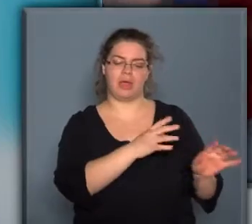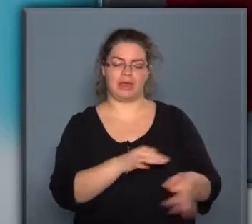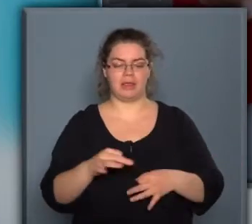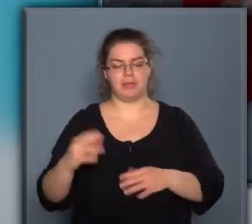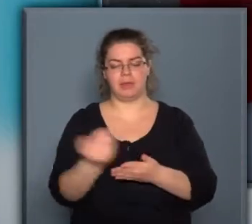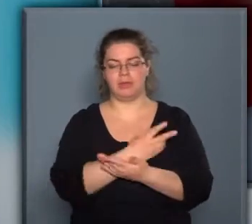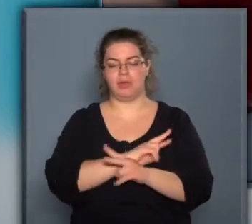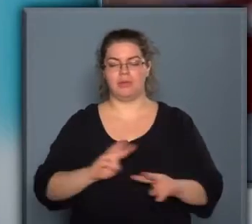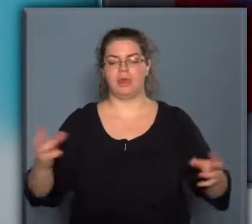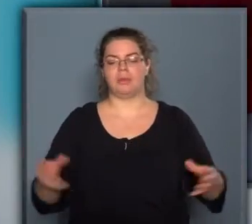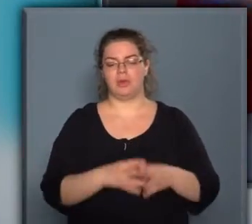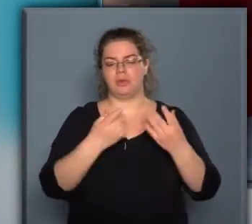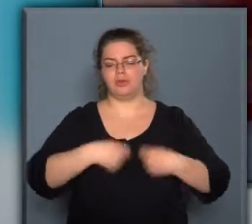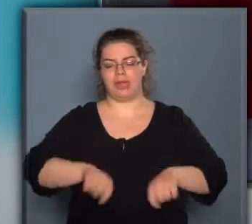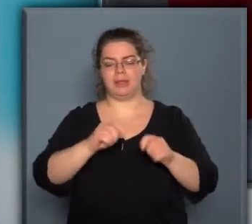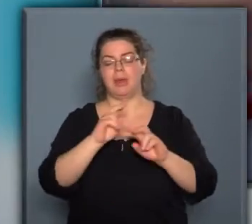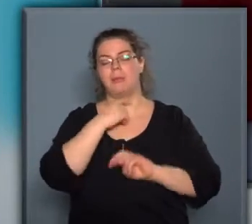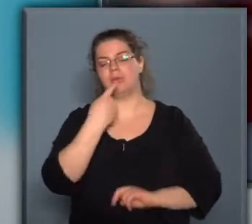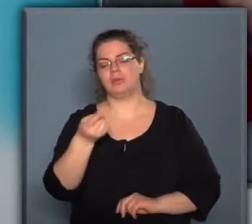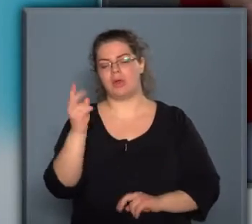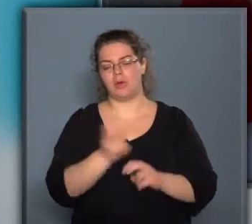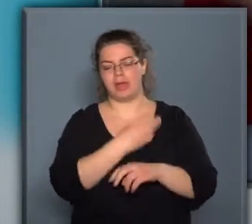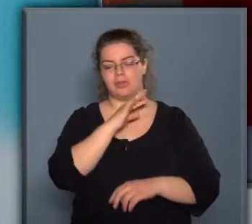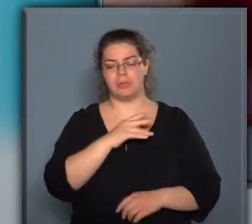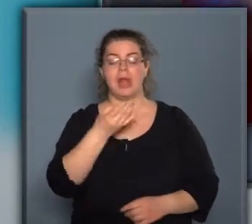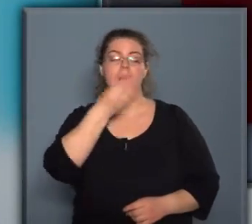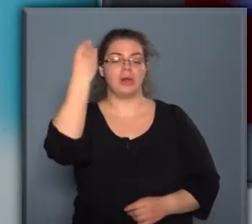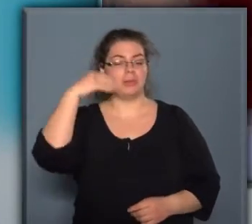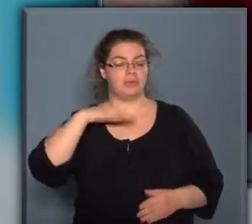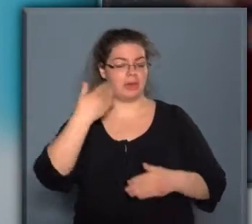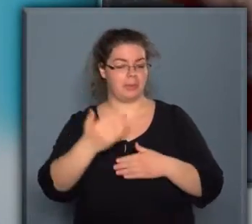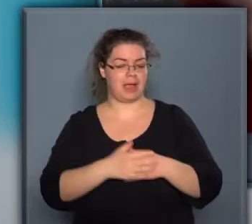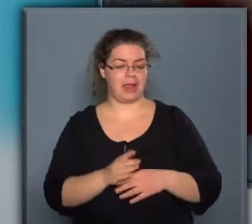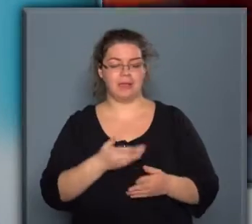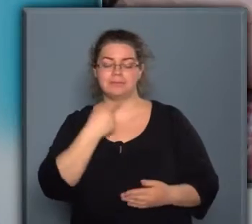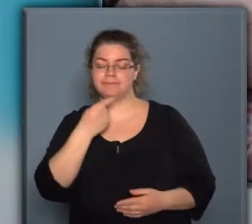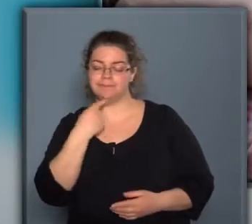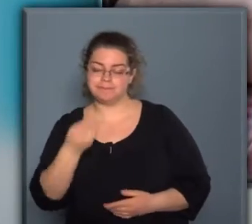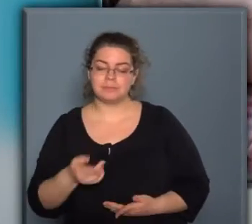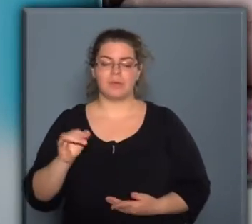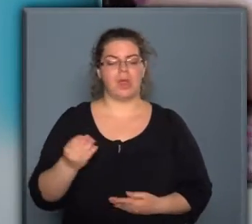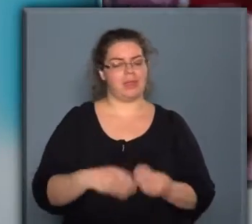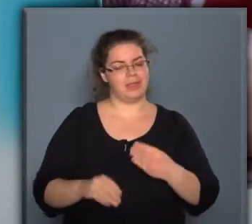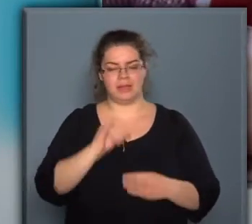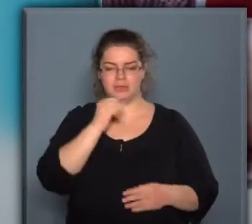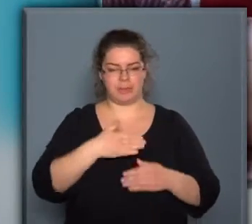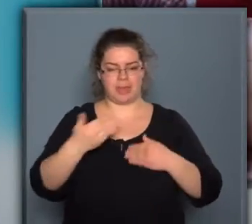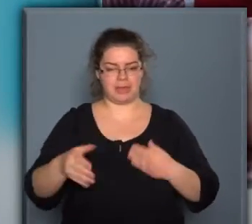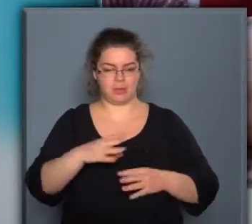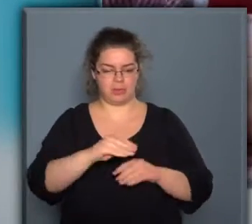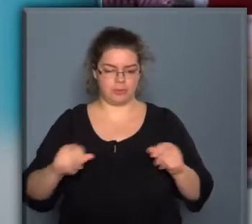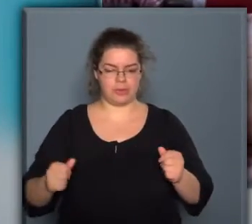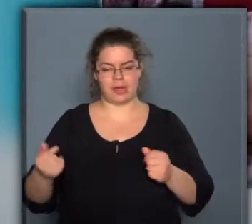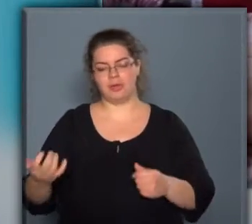közösséget épít, mondta Kovács Robert. A polgármester emellett arra is kitért, hogy azért nem áll messze tőle a fűszerezés és a